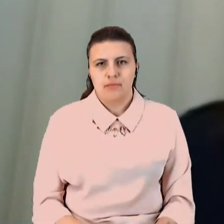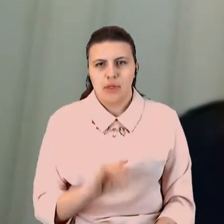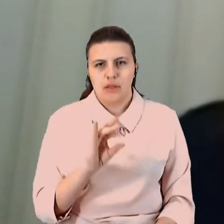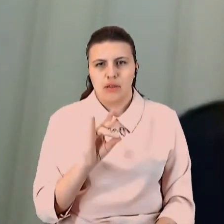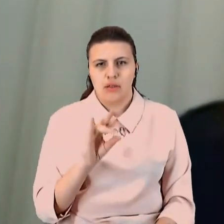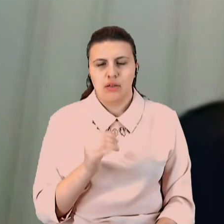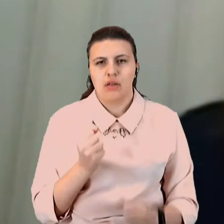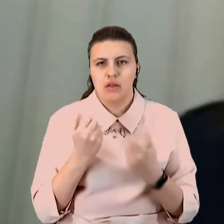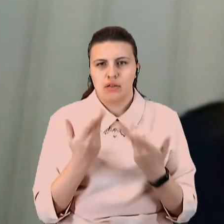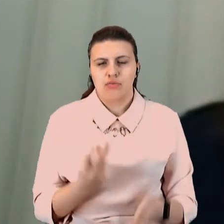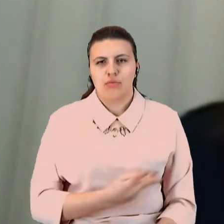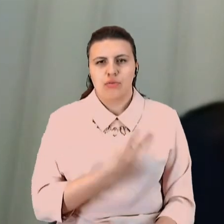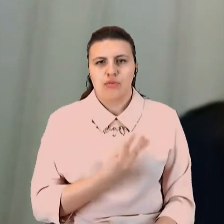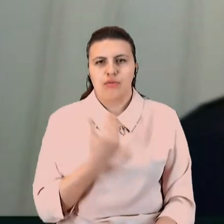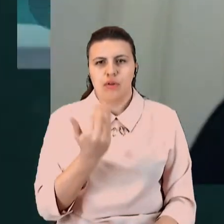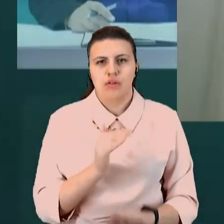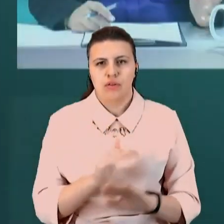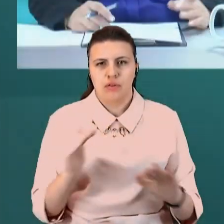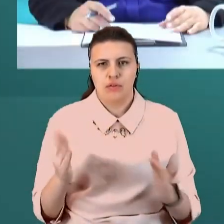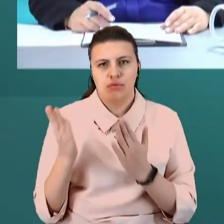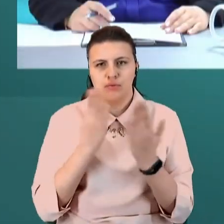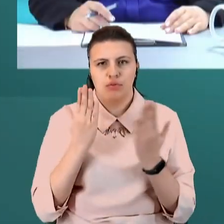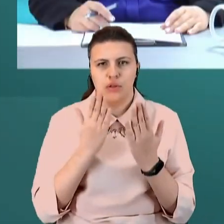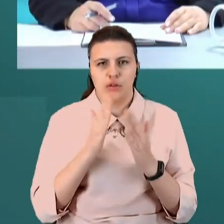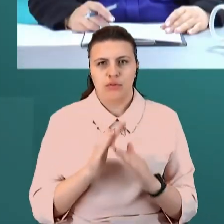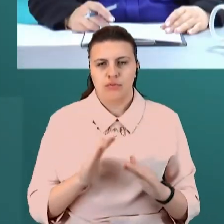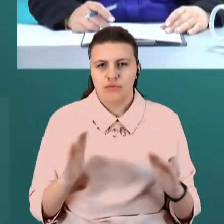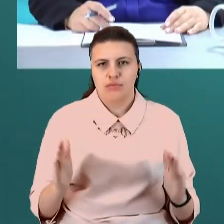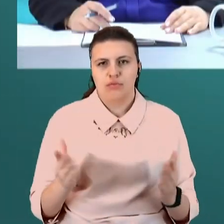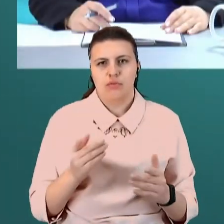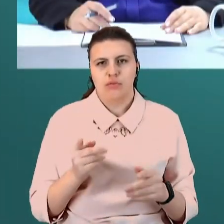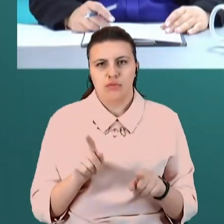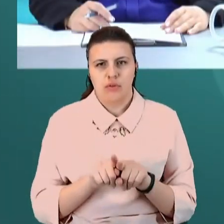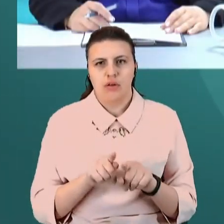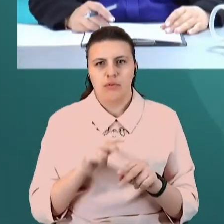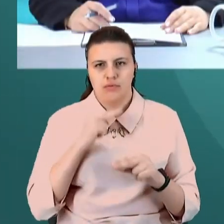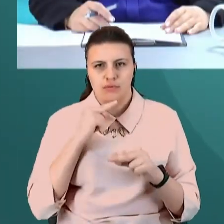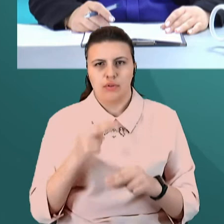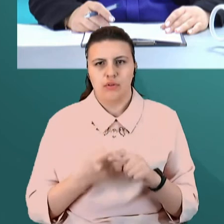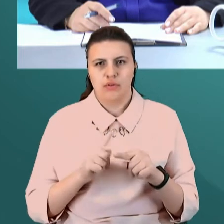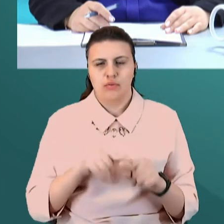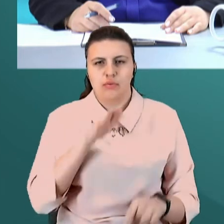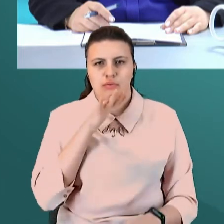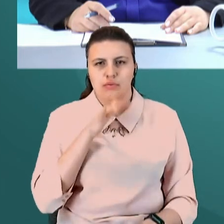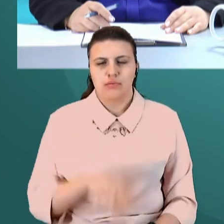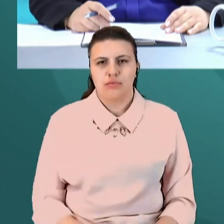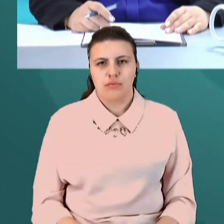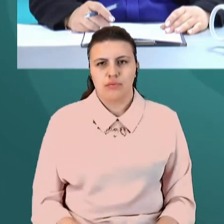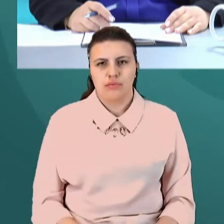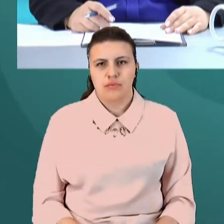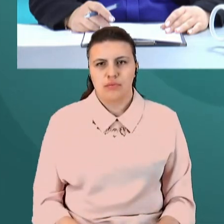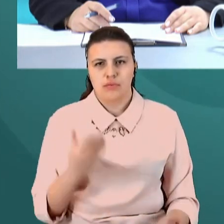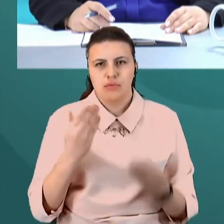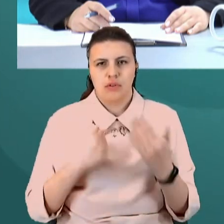ваші дітки йдуть до читання? Чи приділяєте ви цьому час? Якщо особисто я або